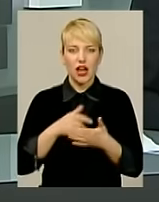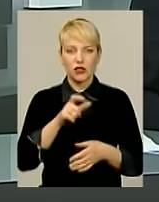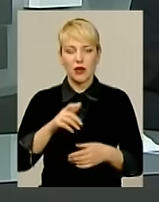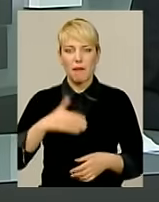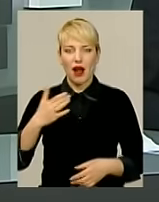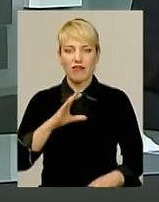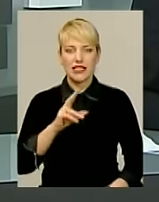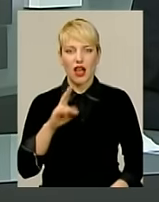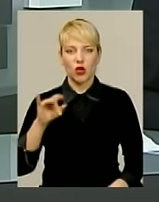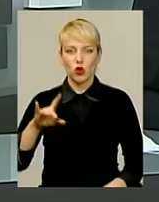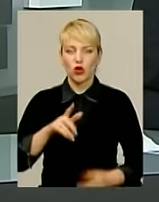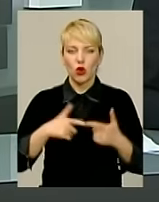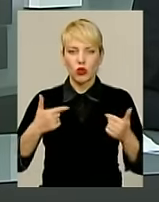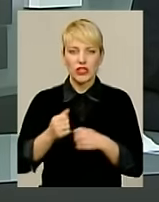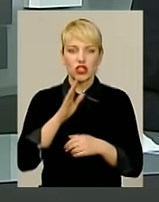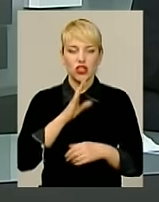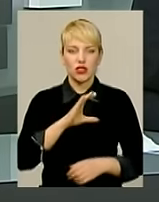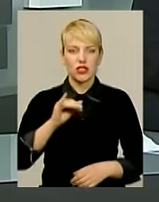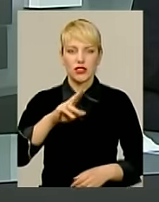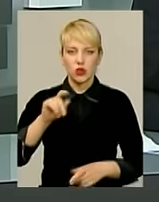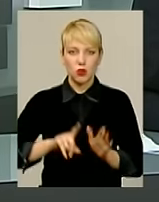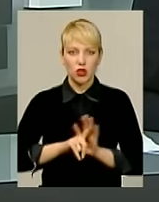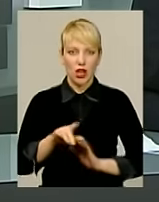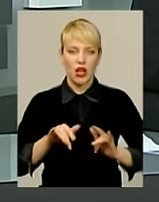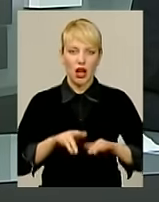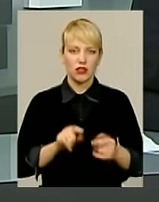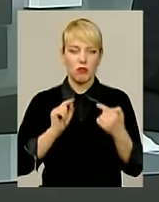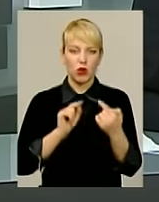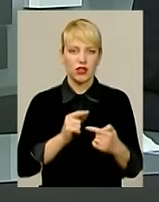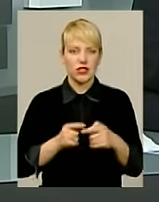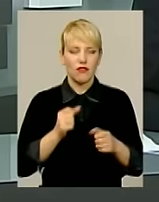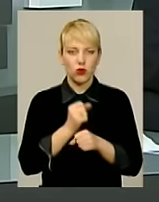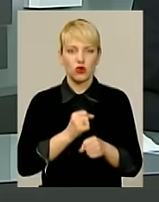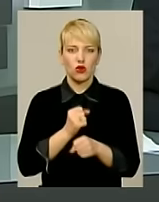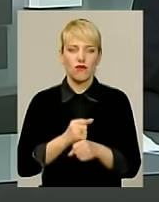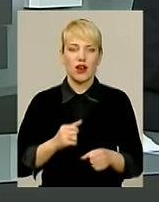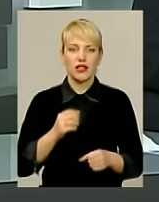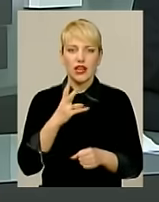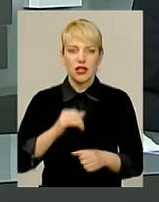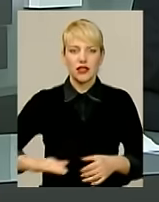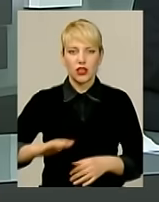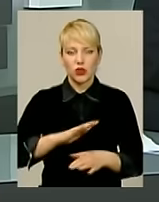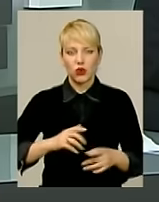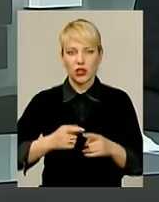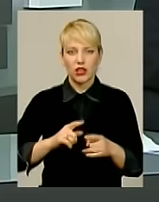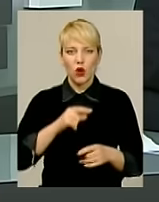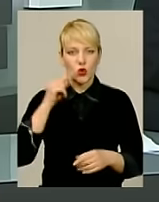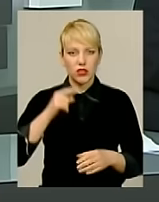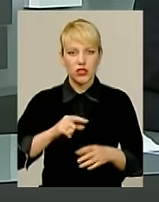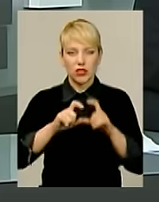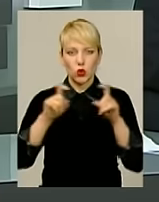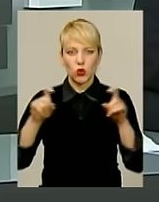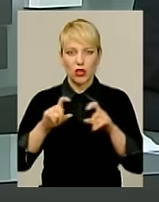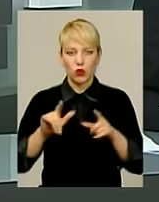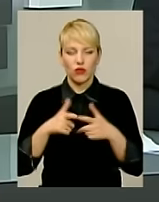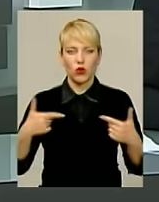правого сектора і організації «Жіноча Січ» розпочали акції протесту проти функціонування на території краю російських установ і